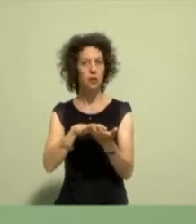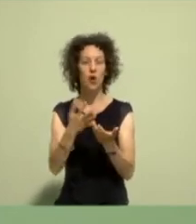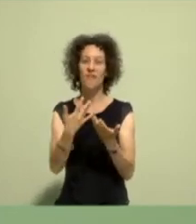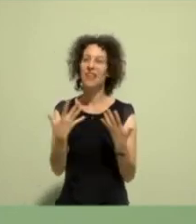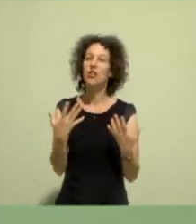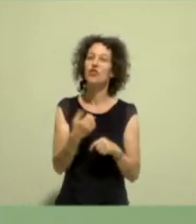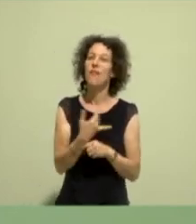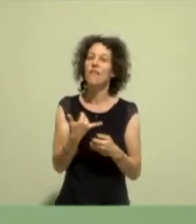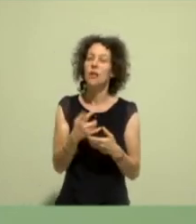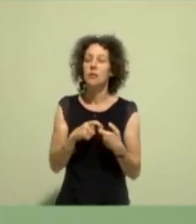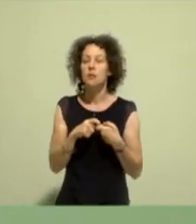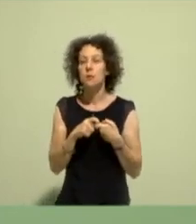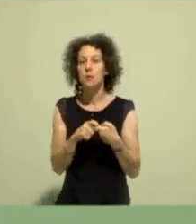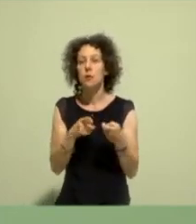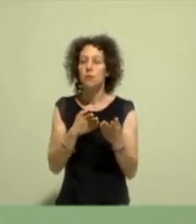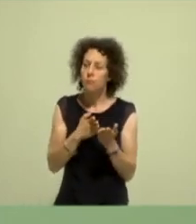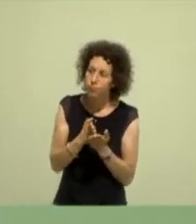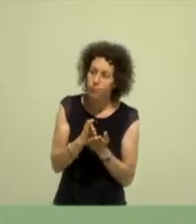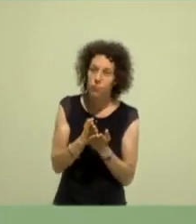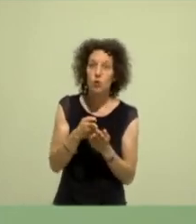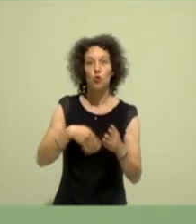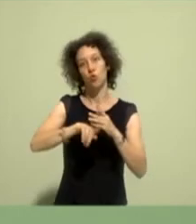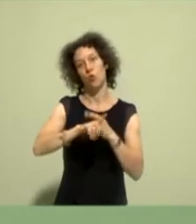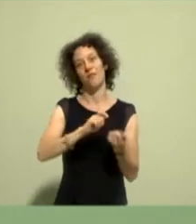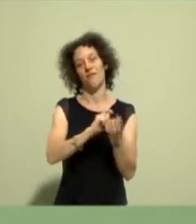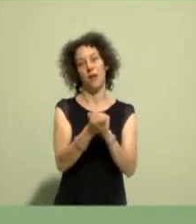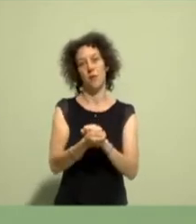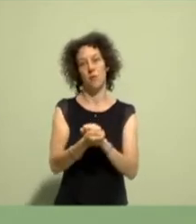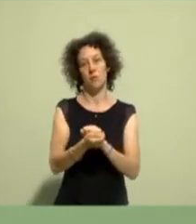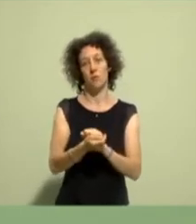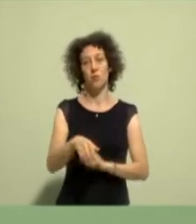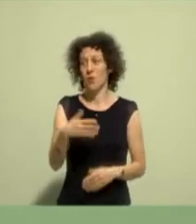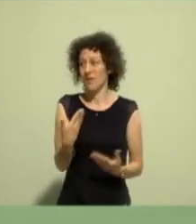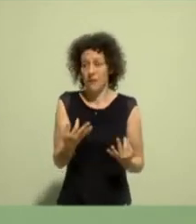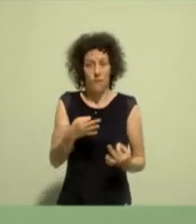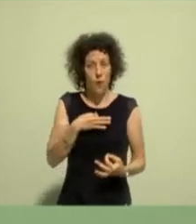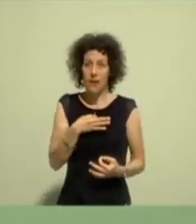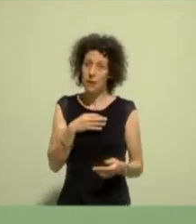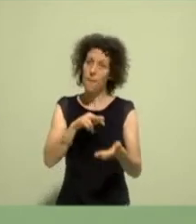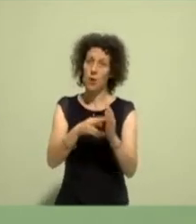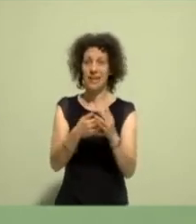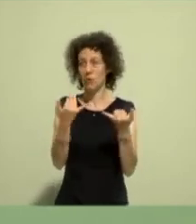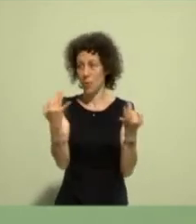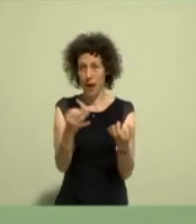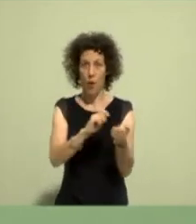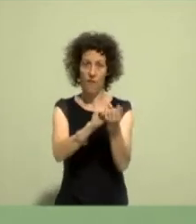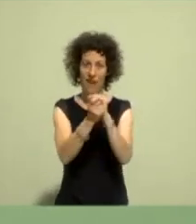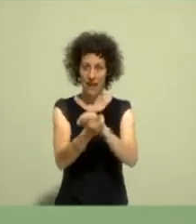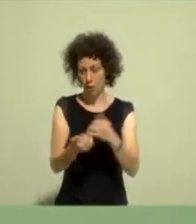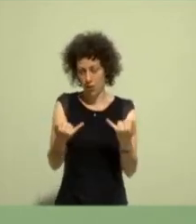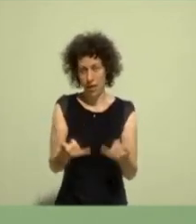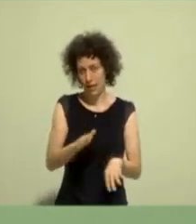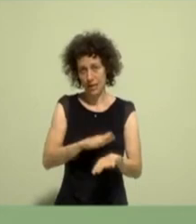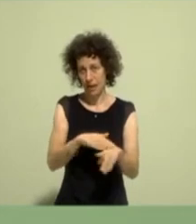Veränderungen. Das ist unser, das ist mein Ansatz für die Politik auf Höhe der Zeit. Ich bin in die Politik